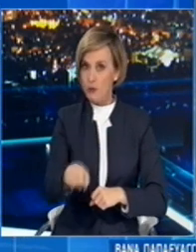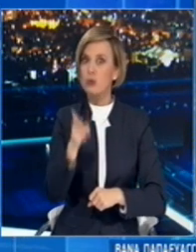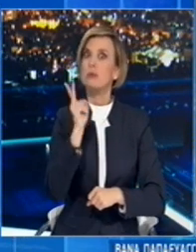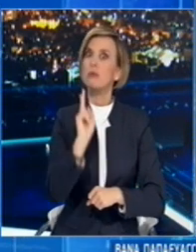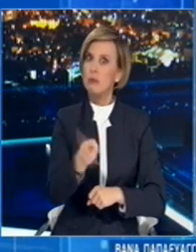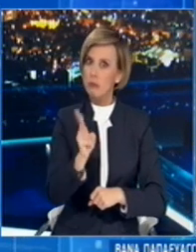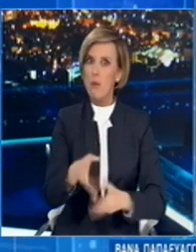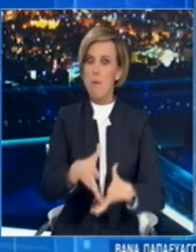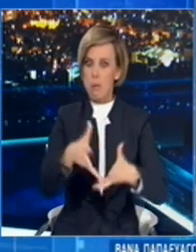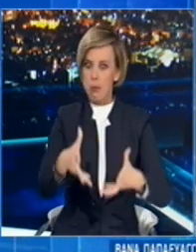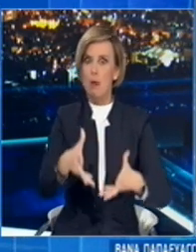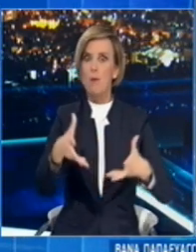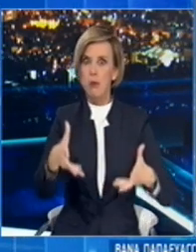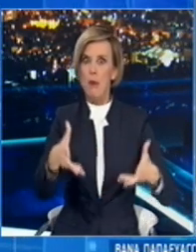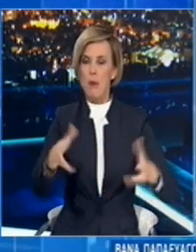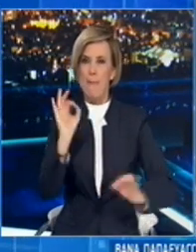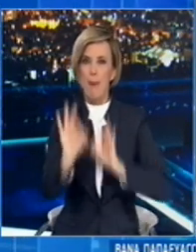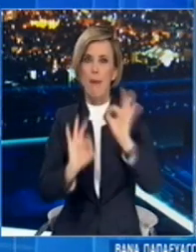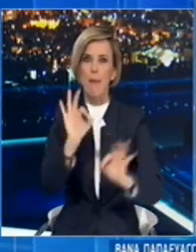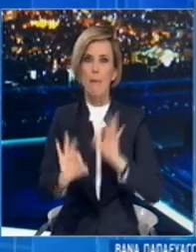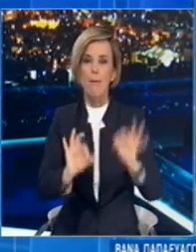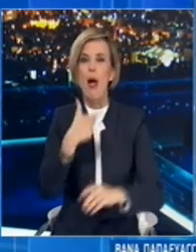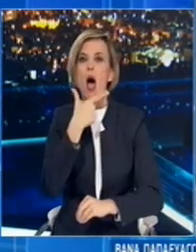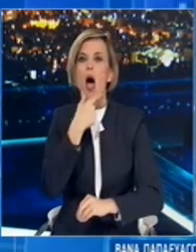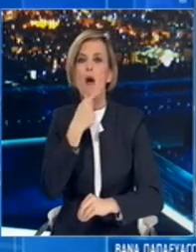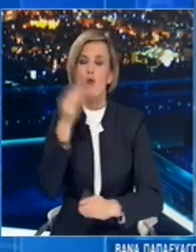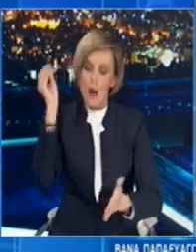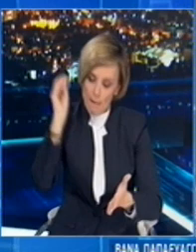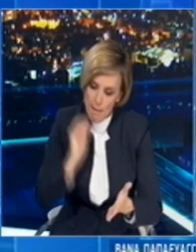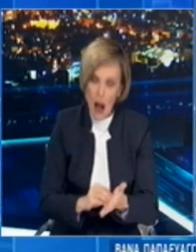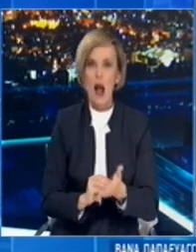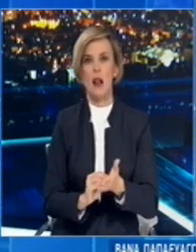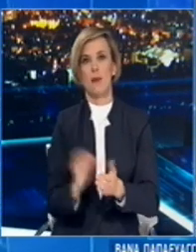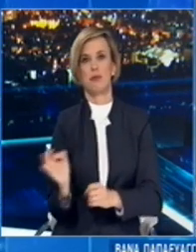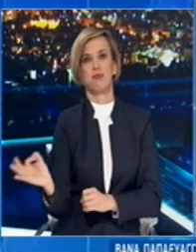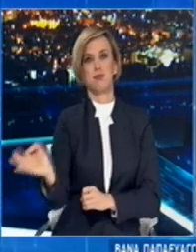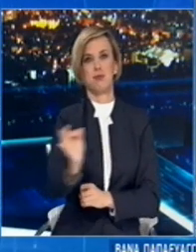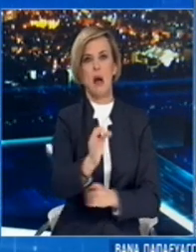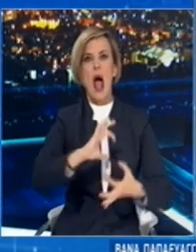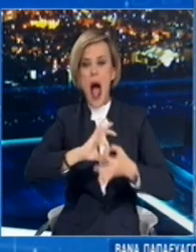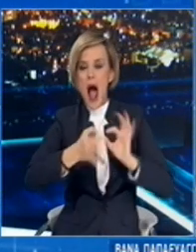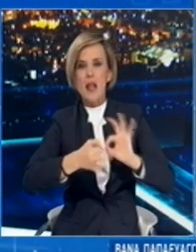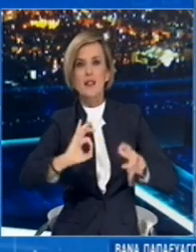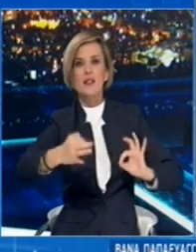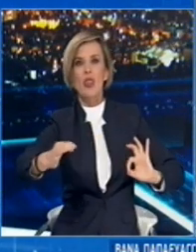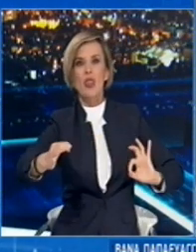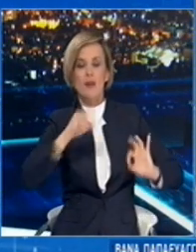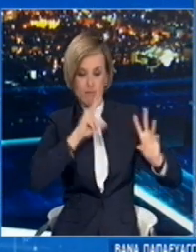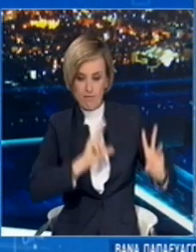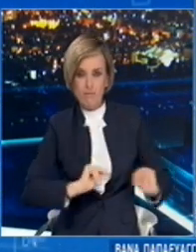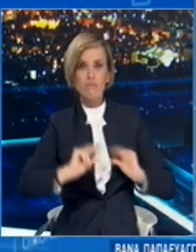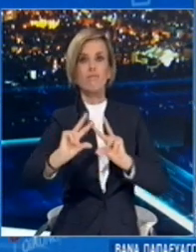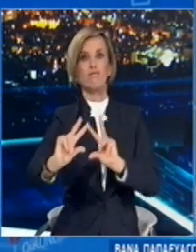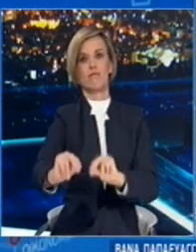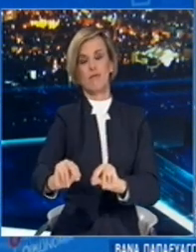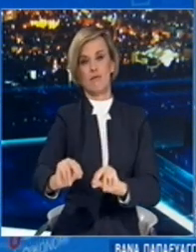συναντήσει έναν ασυμπτοματικό φορέα και έτσι να ξεκινήσει και πάλι η νέα αλυσίδα μετάδοσης περαιτέρα διασπορά